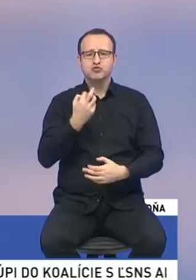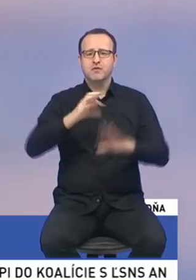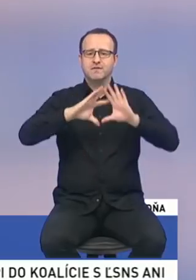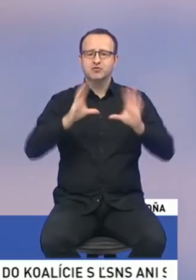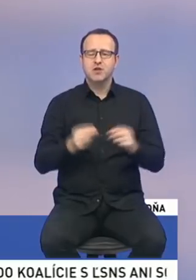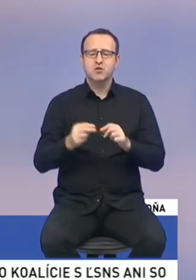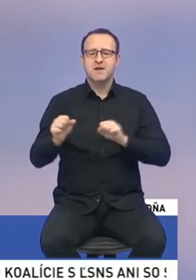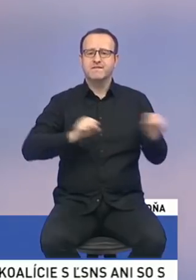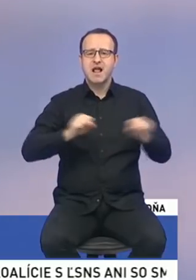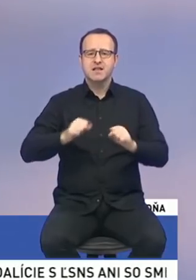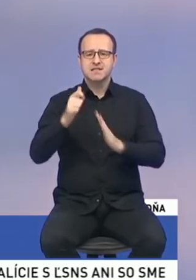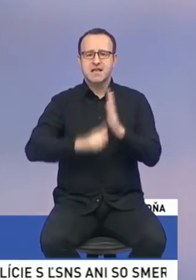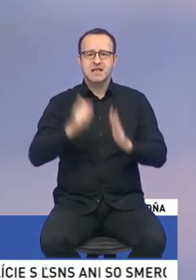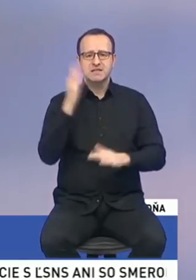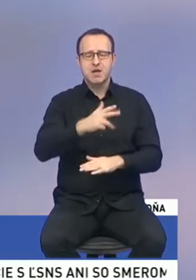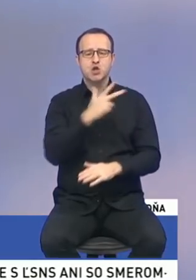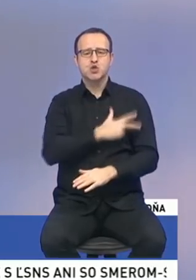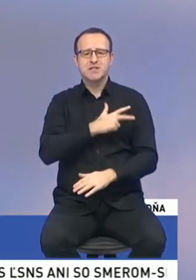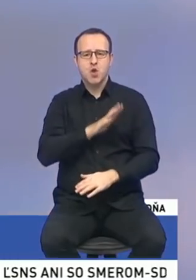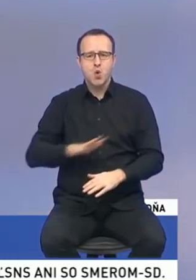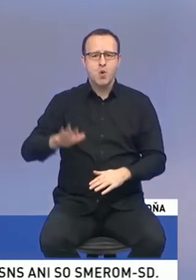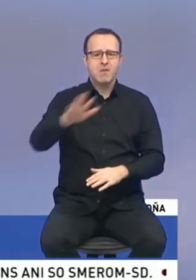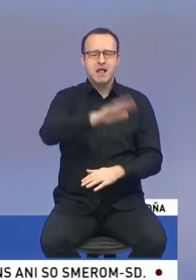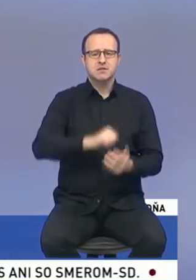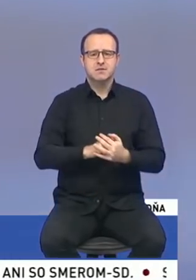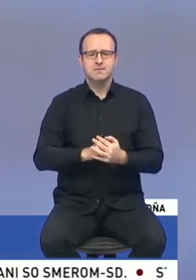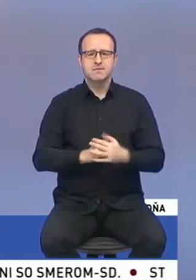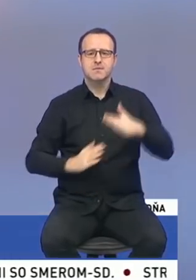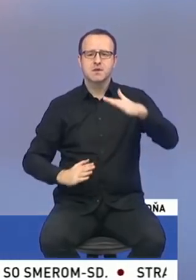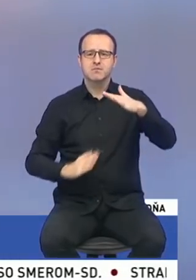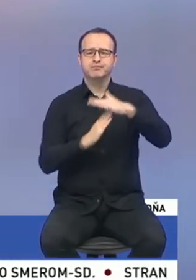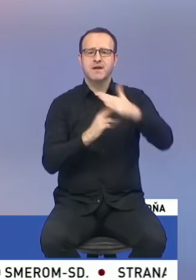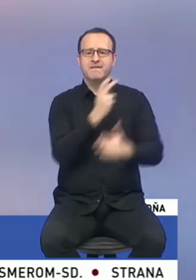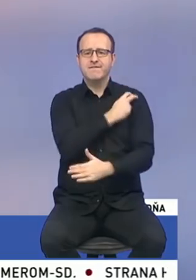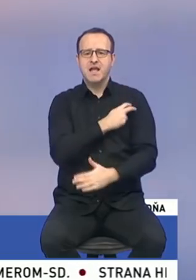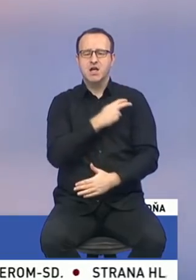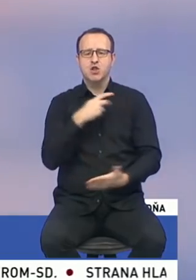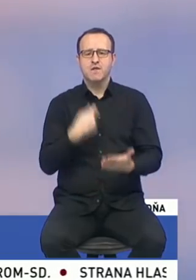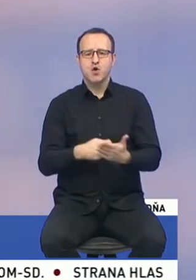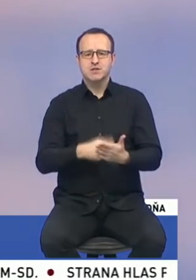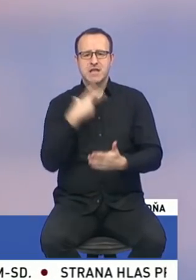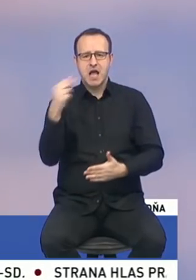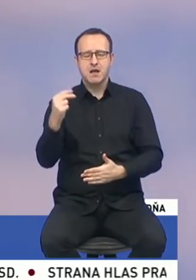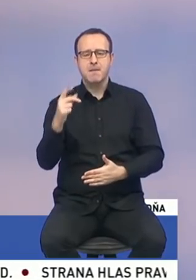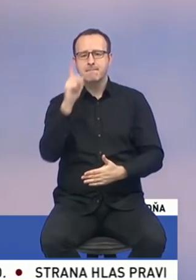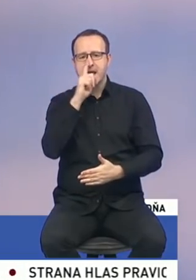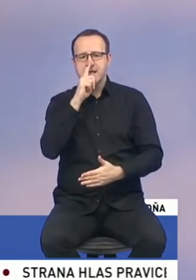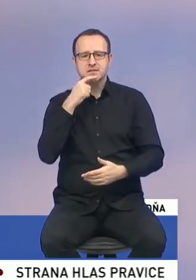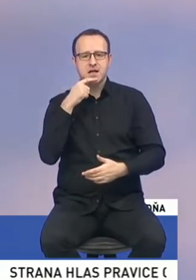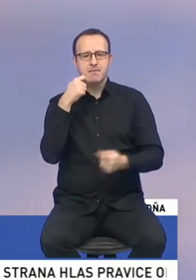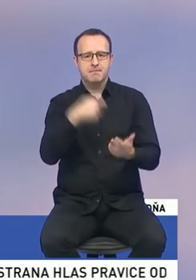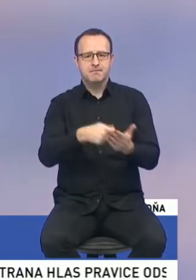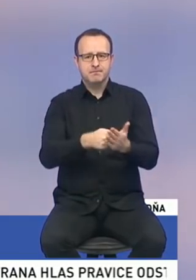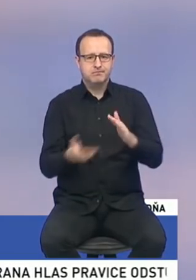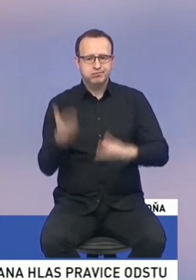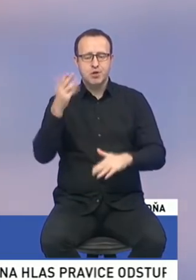sociálnej demokracie spravilo v sociálnej oblasti. Či je to zastrešenie odchodu do dôchodku, či je to zvýšená materská, či je to zvýšený rodičovský